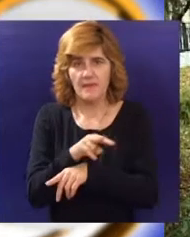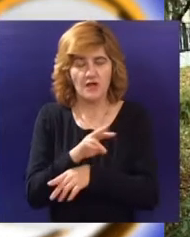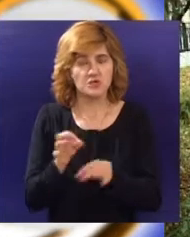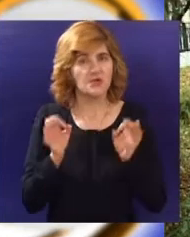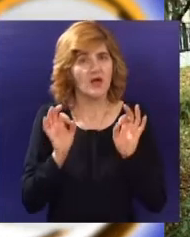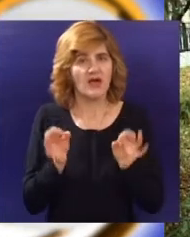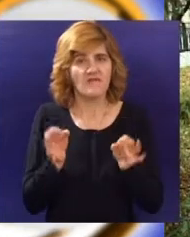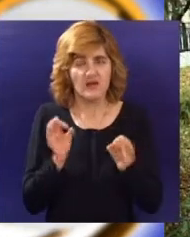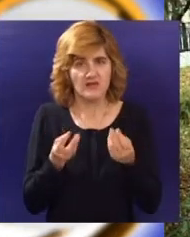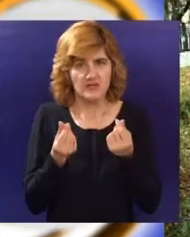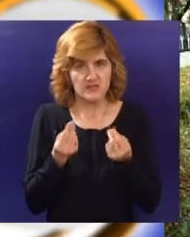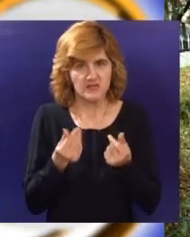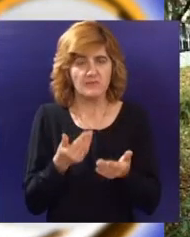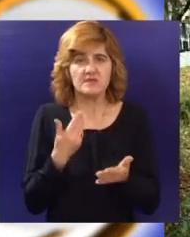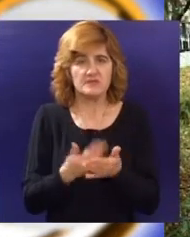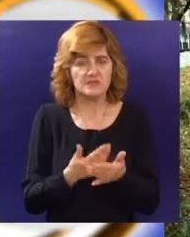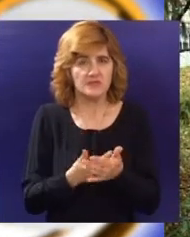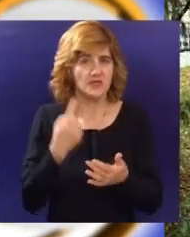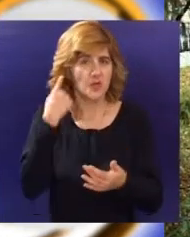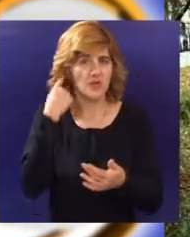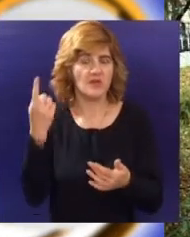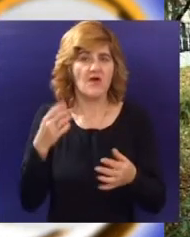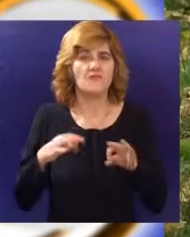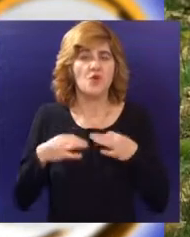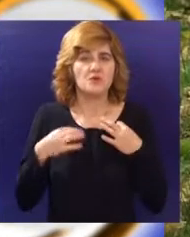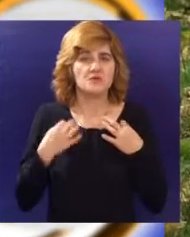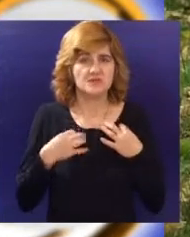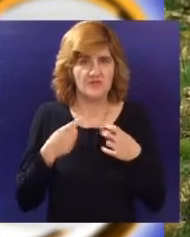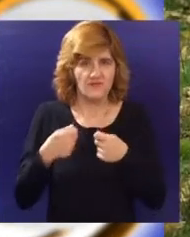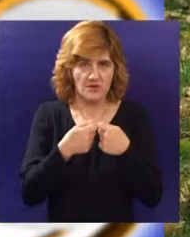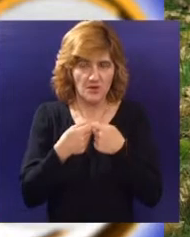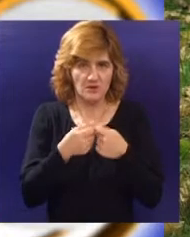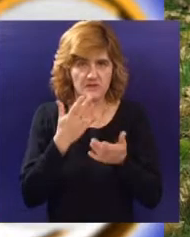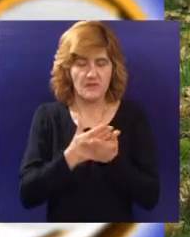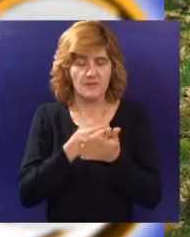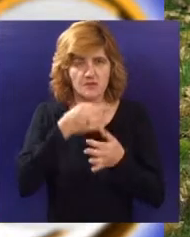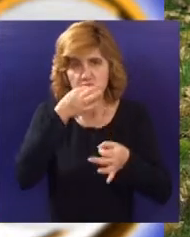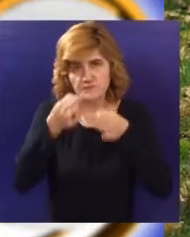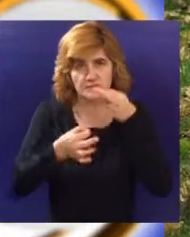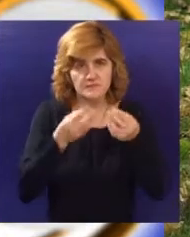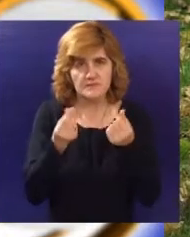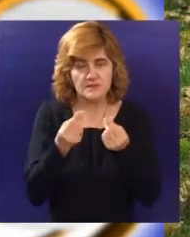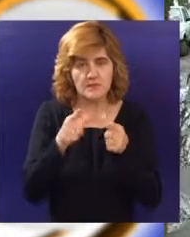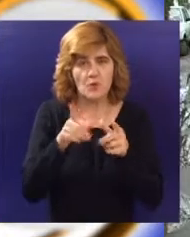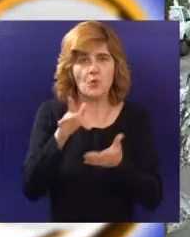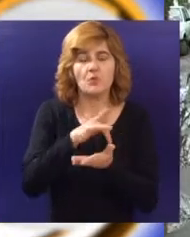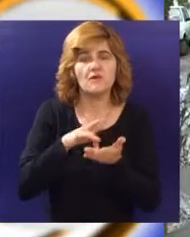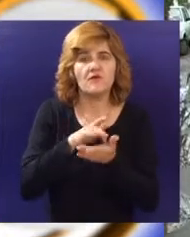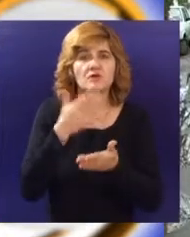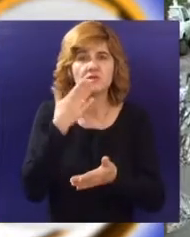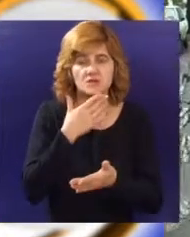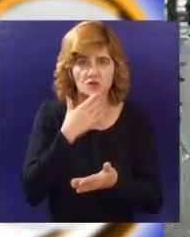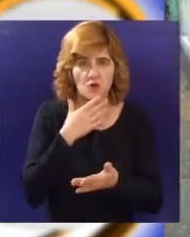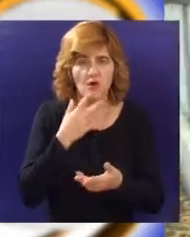kvaliteta zemljišta. Zbog toga je Zavod za javno zdravlje konkurisao sa projektom ispitivanje kvaliteta zemljišta u dvorištima